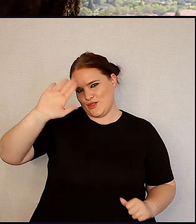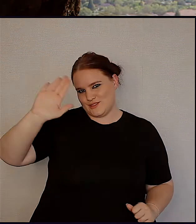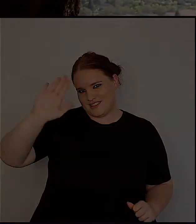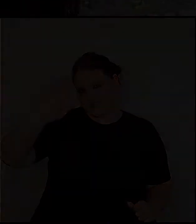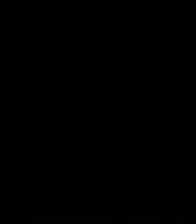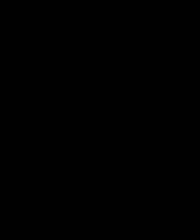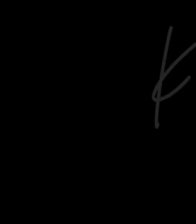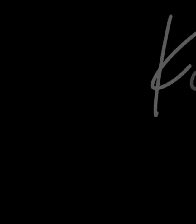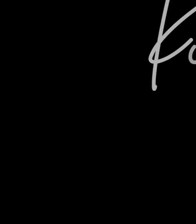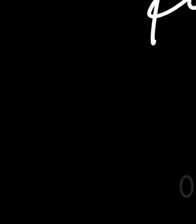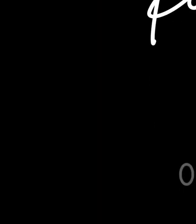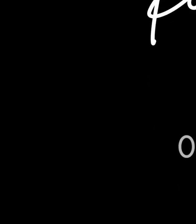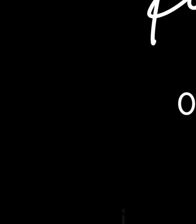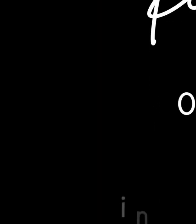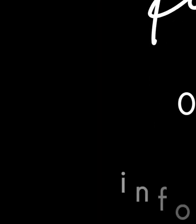tot ziens.